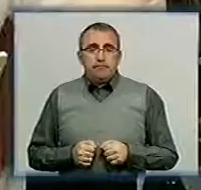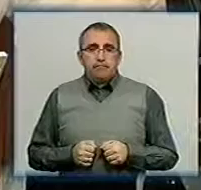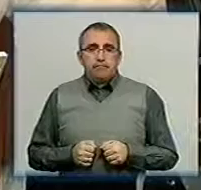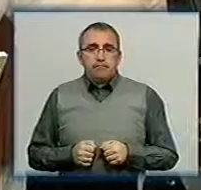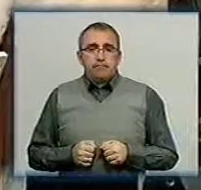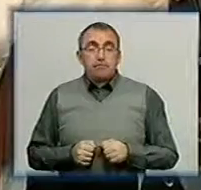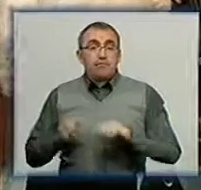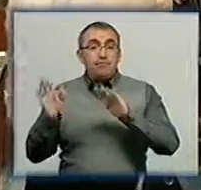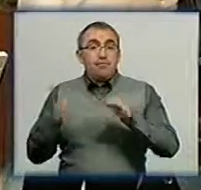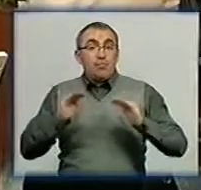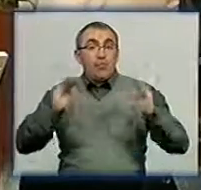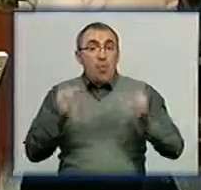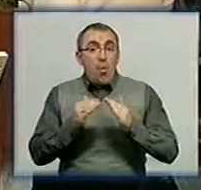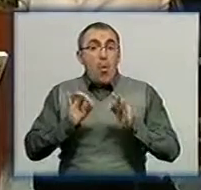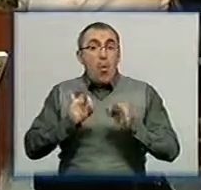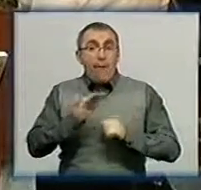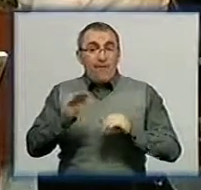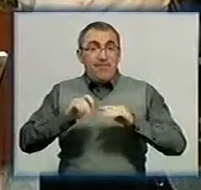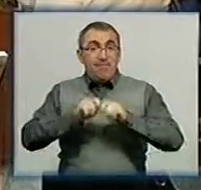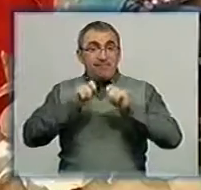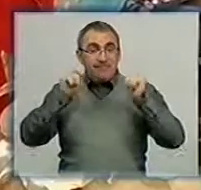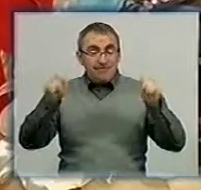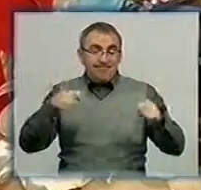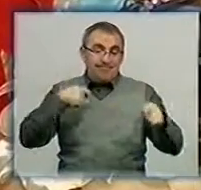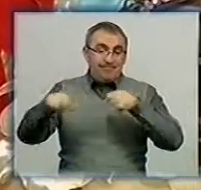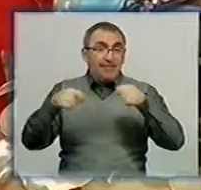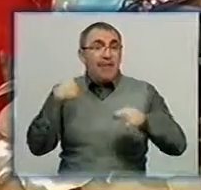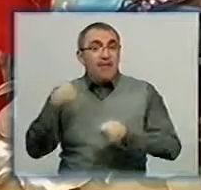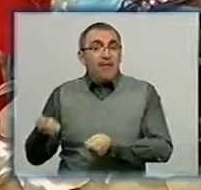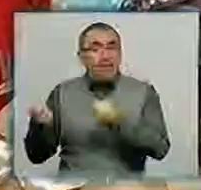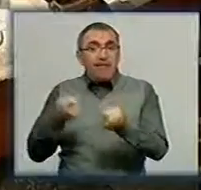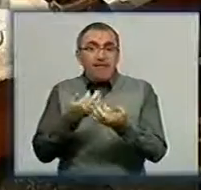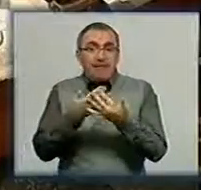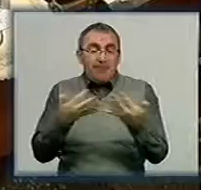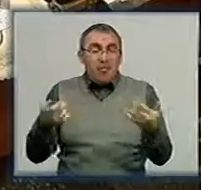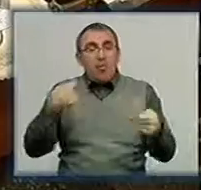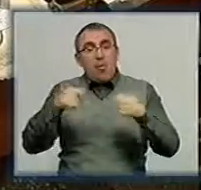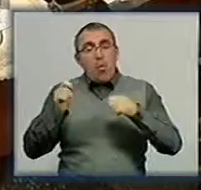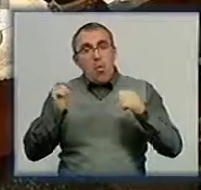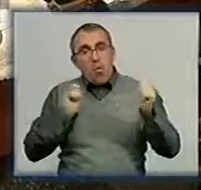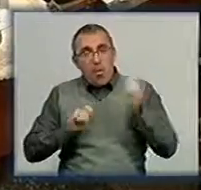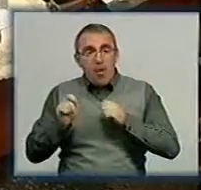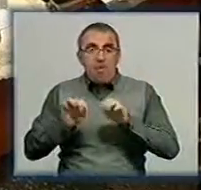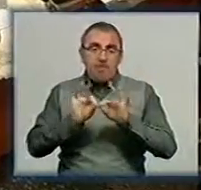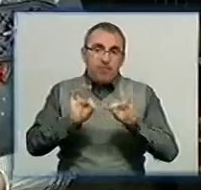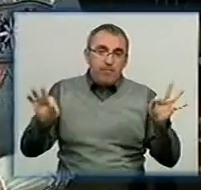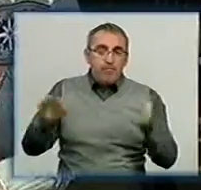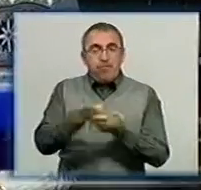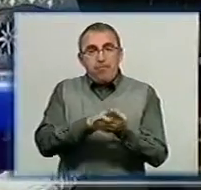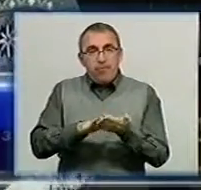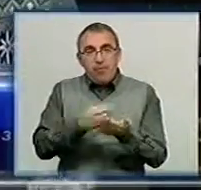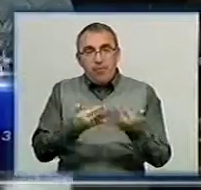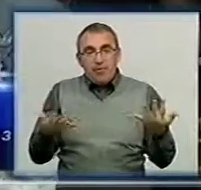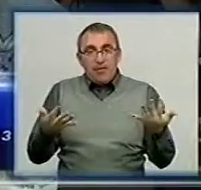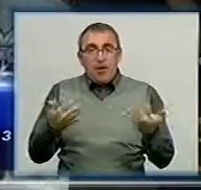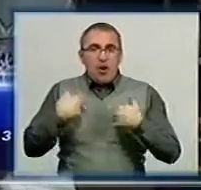Після короткого офіційного відкриття почали барахолку. У кіровоградці принесли чимало краму, продавали одяг, постільну білизну та посуд. Речі є